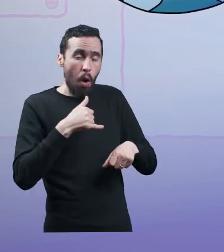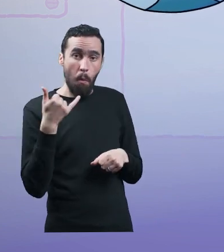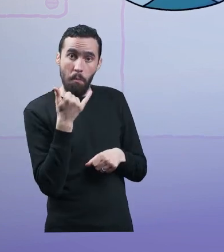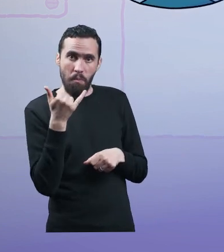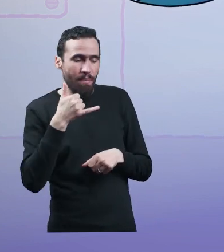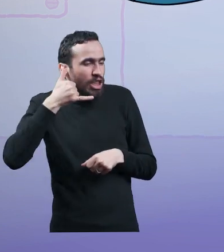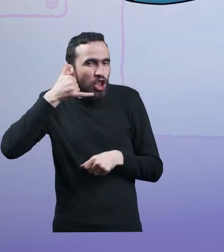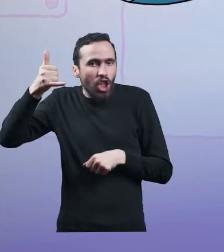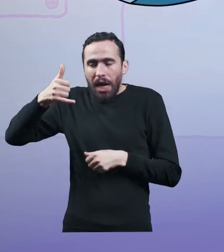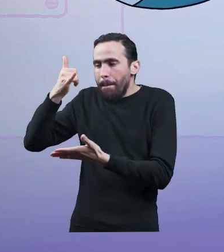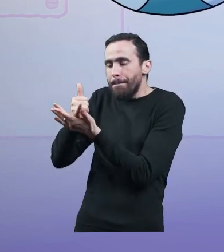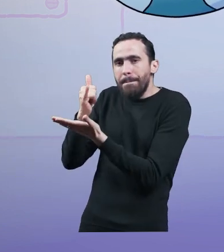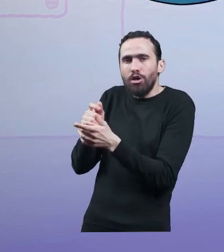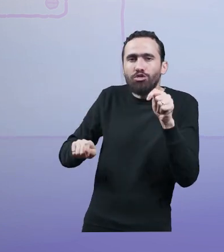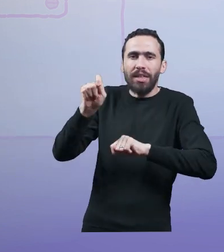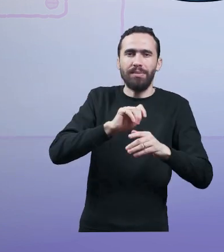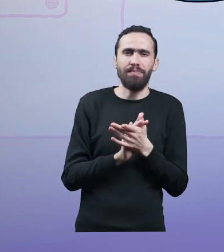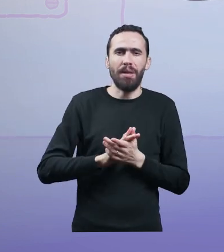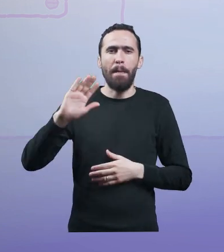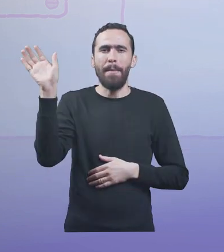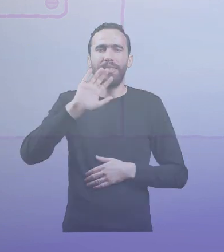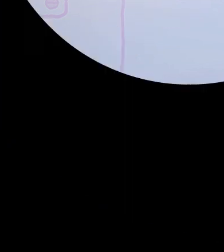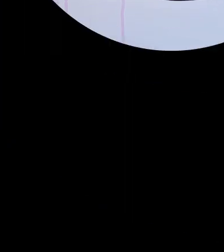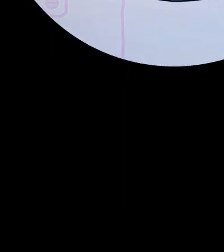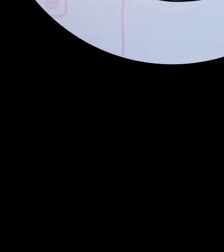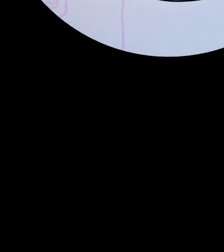الشركة المصنعة إلى اللقاء